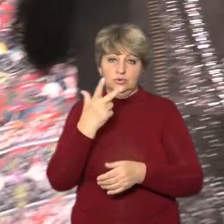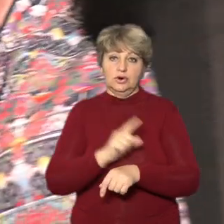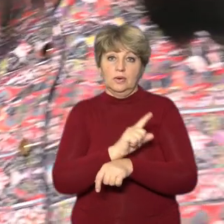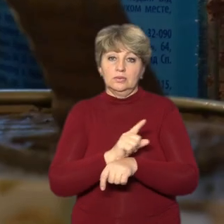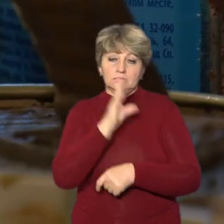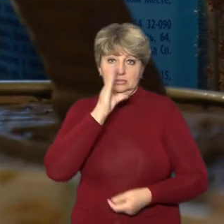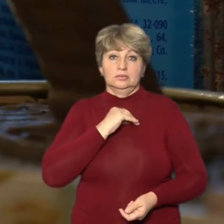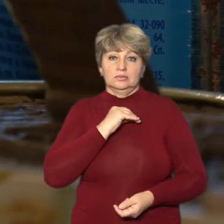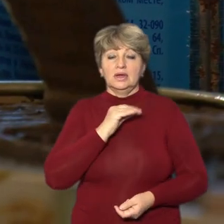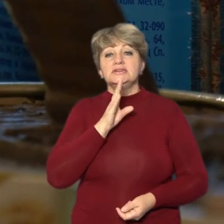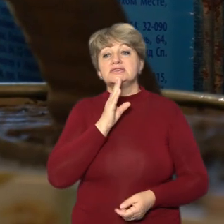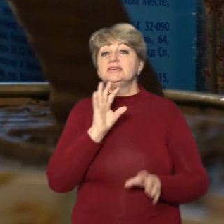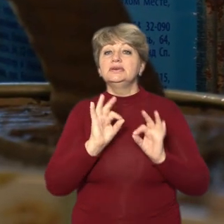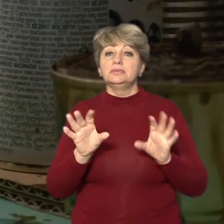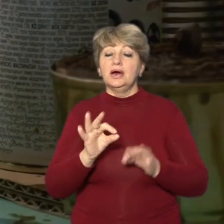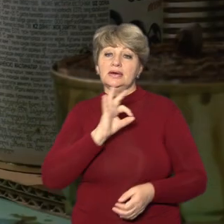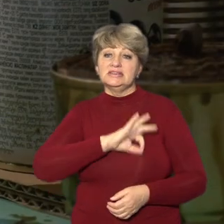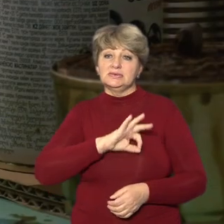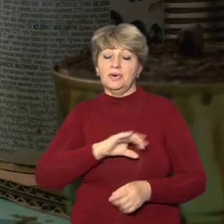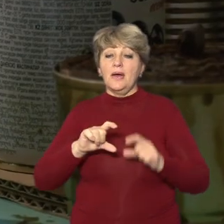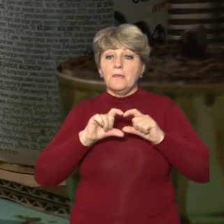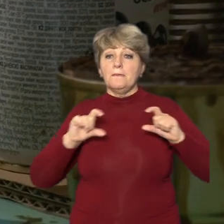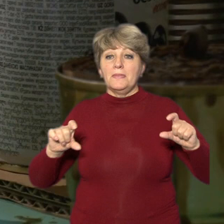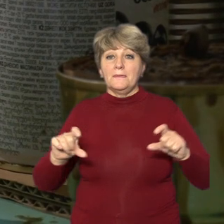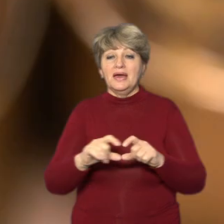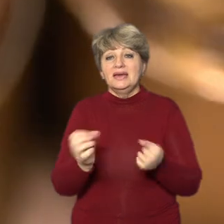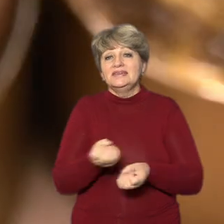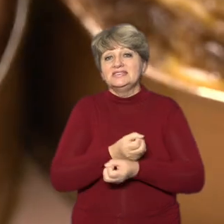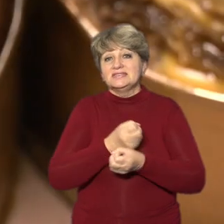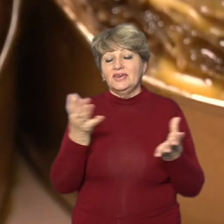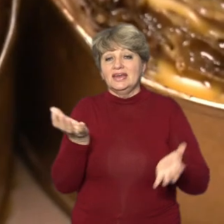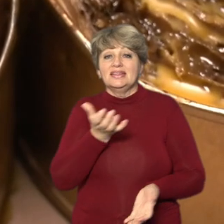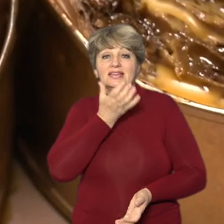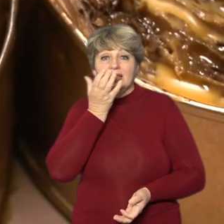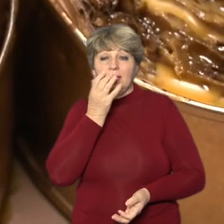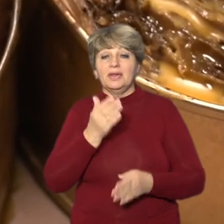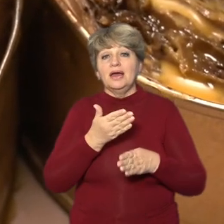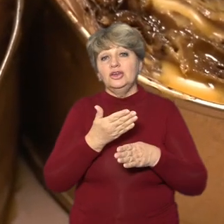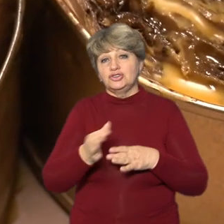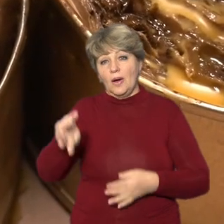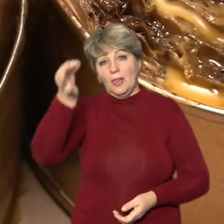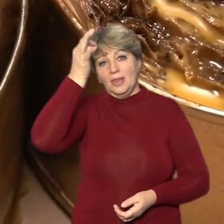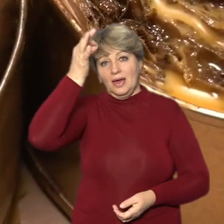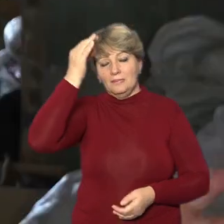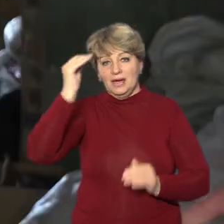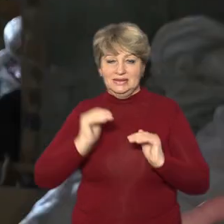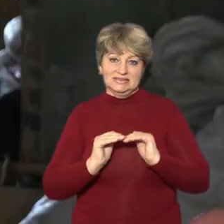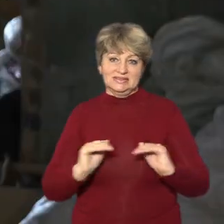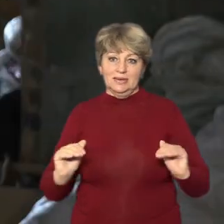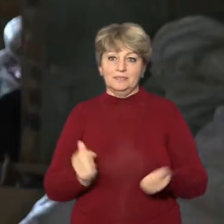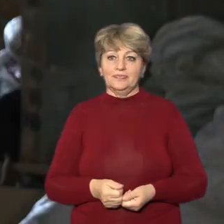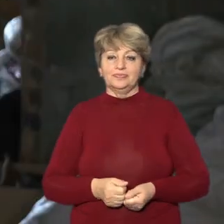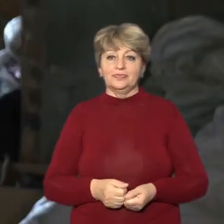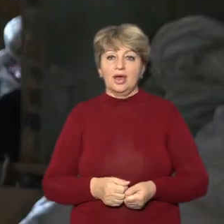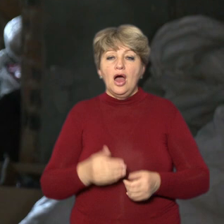Жінка пояснює, використана бляшанка несе в собі світло, тепло, а ще хоч частково наповнює окуп затишком. Окуп є